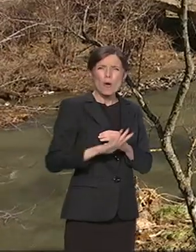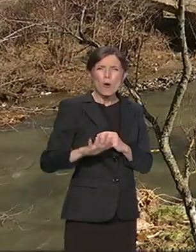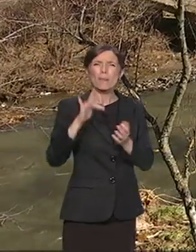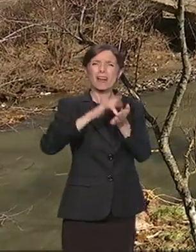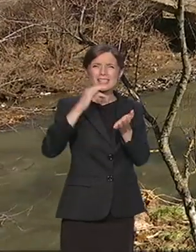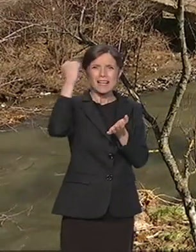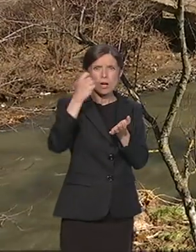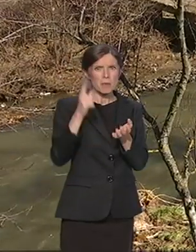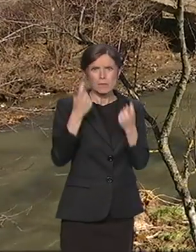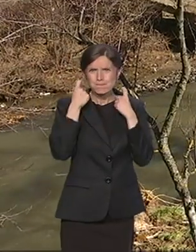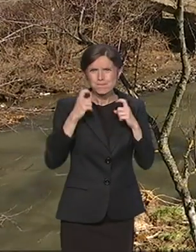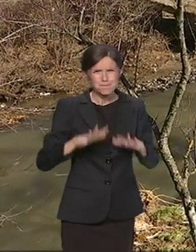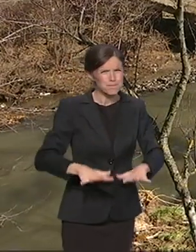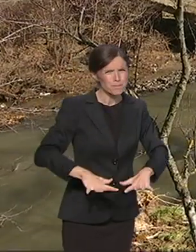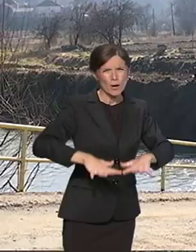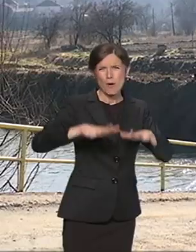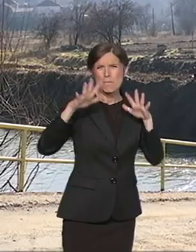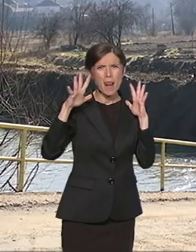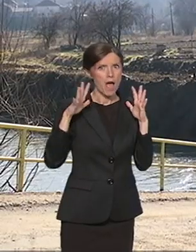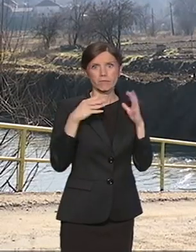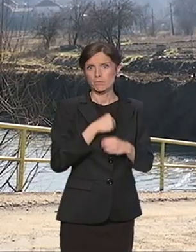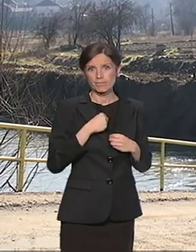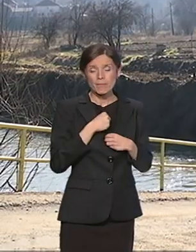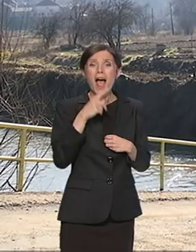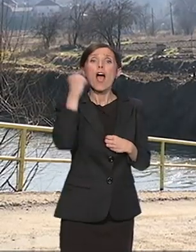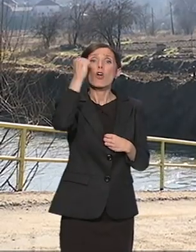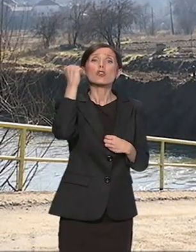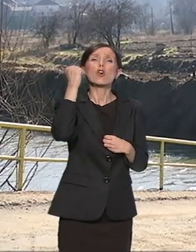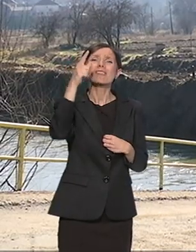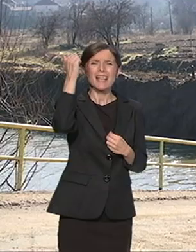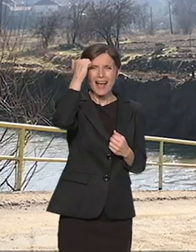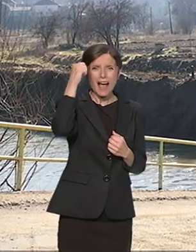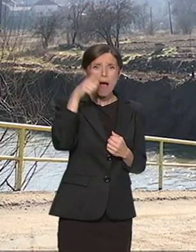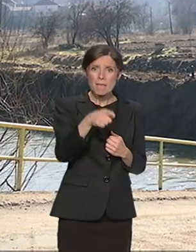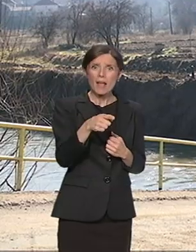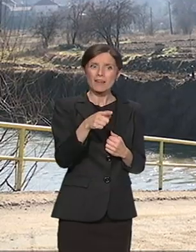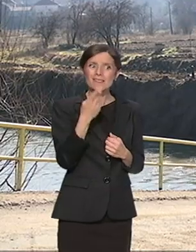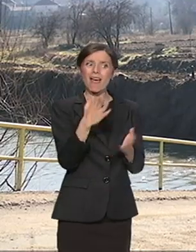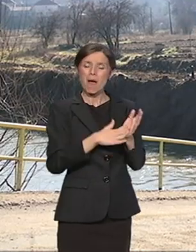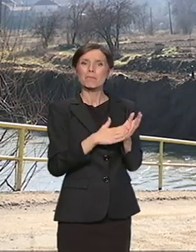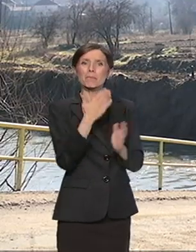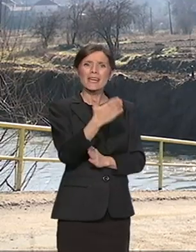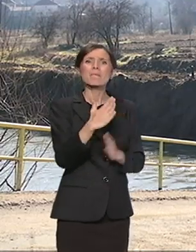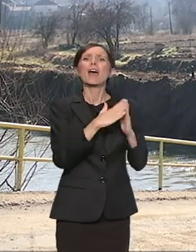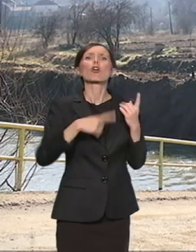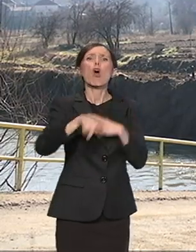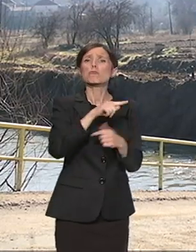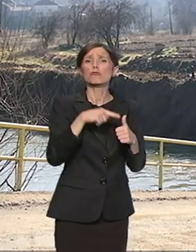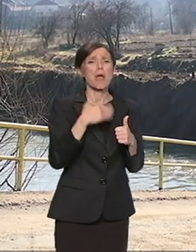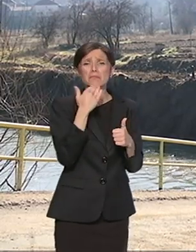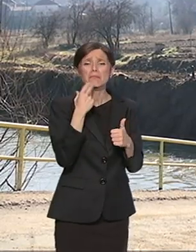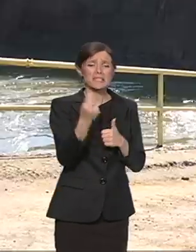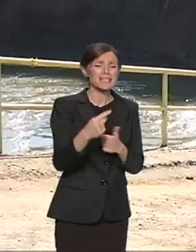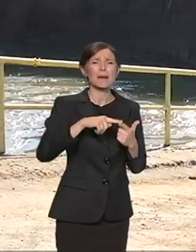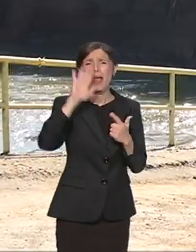pokazalo se da je Kosovska kamenica primjer da komšije, Srbi, Albanci, Romi, Goranci mogu živjeti uvažavajući